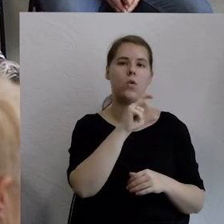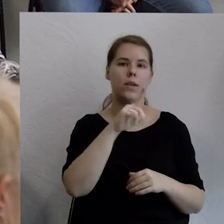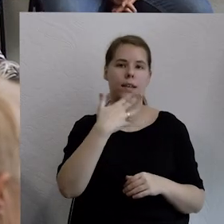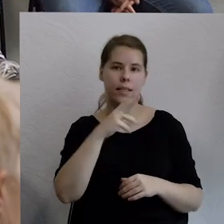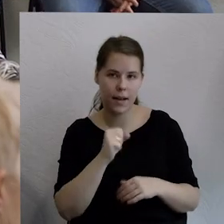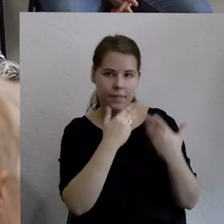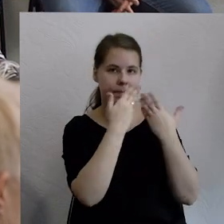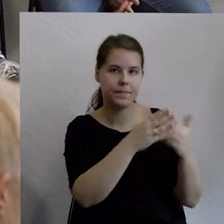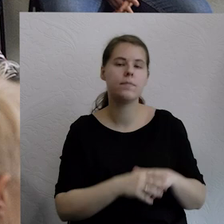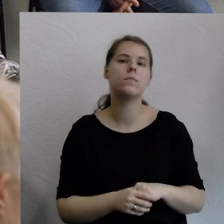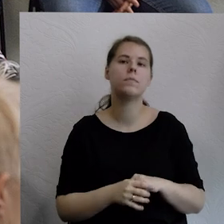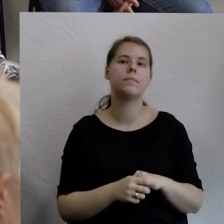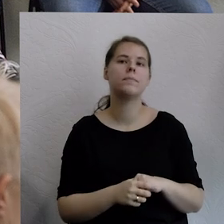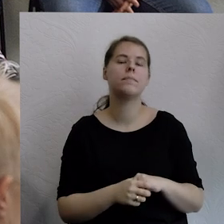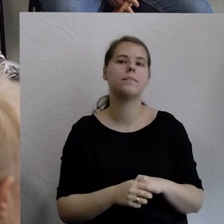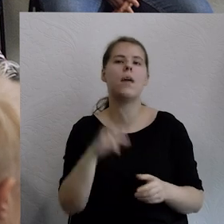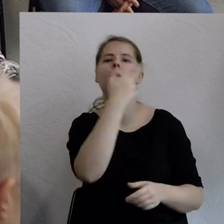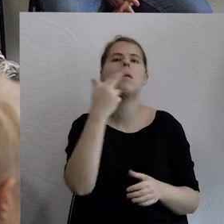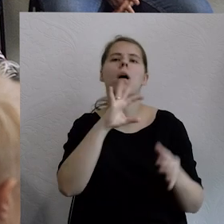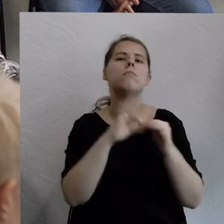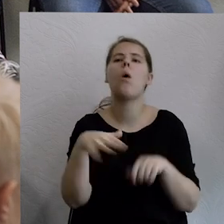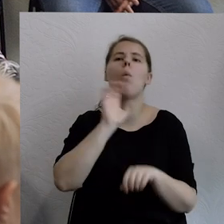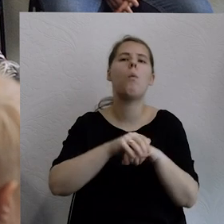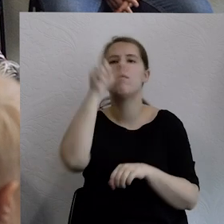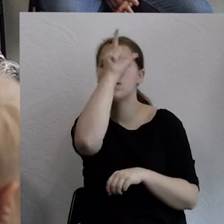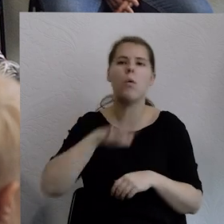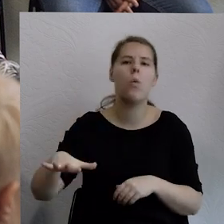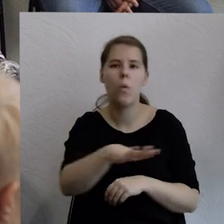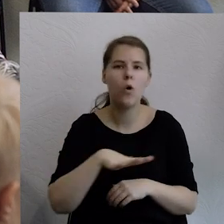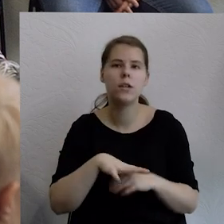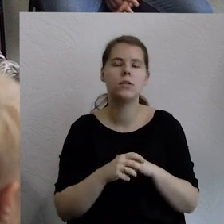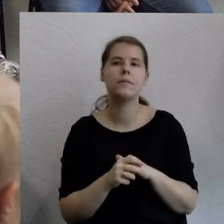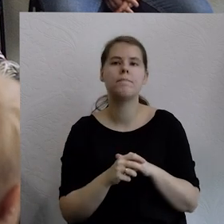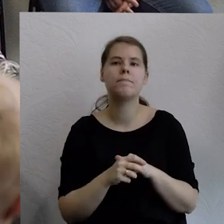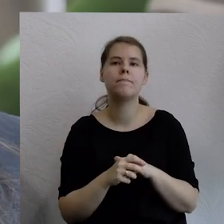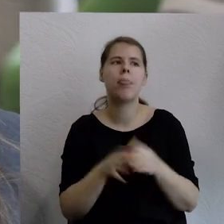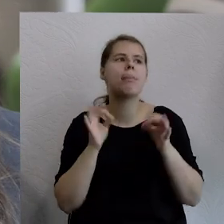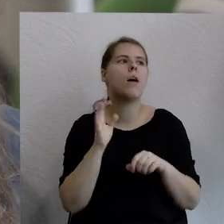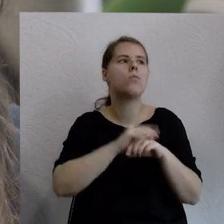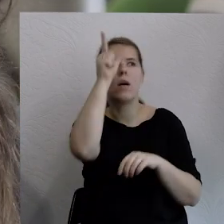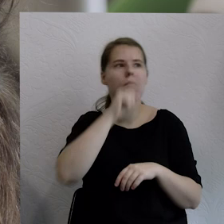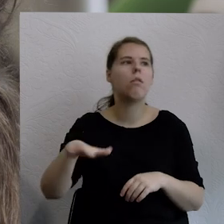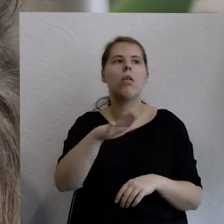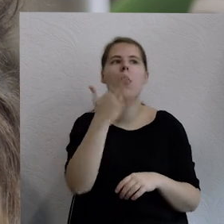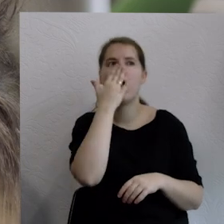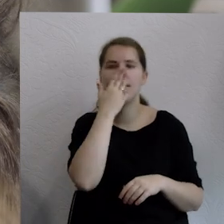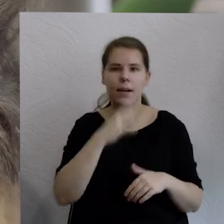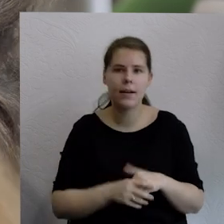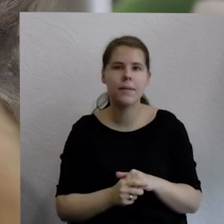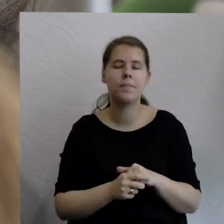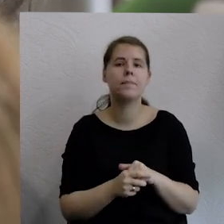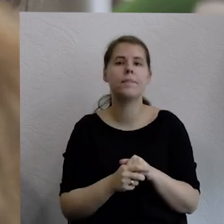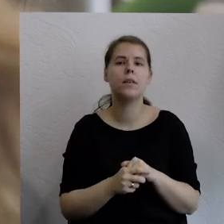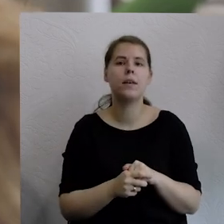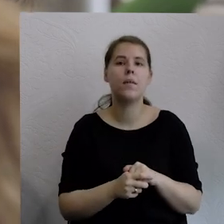A propos odnośnie tej umowy społecznej, odnośnie tego jaka jest w tej chwili. Myślę, że dobra diagnoza też przyniesie